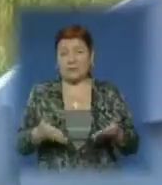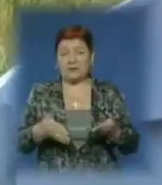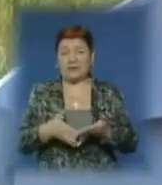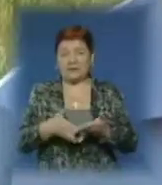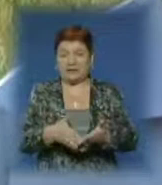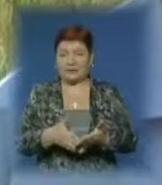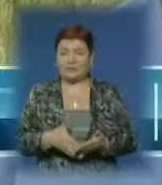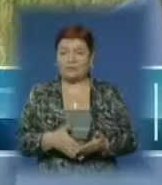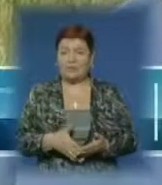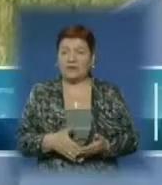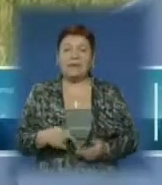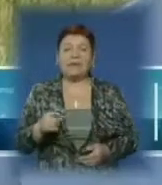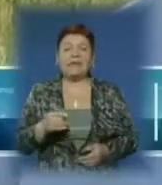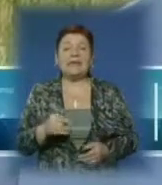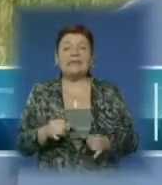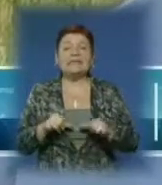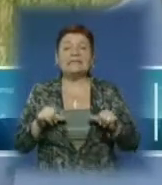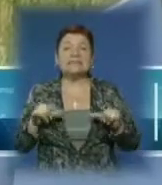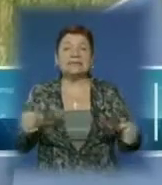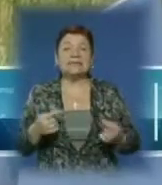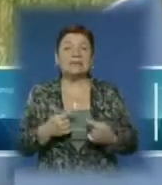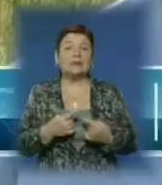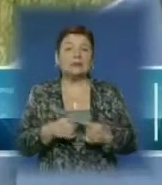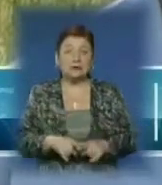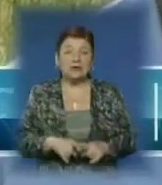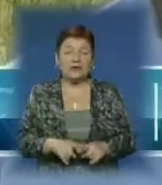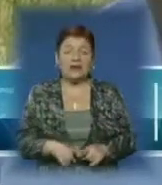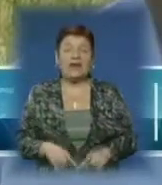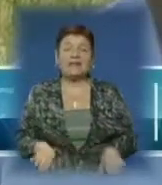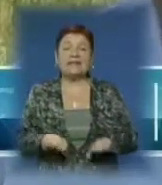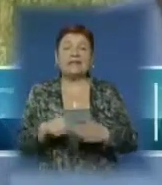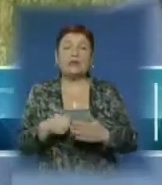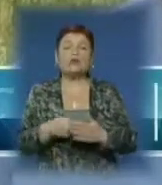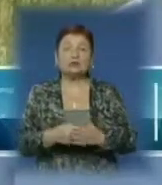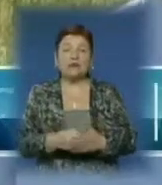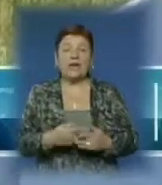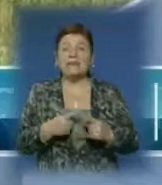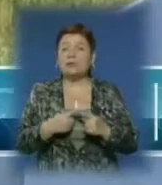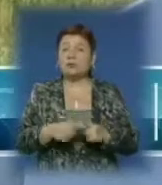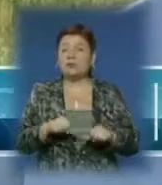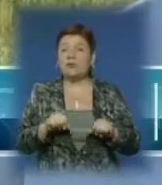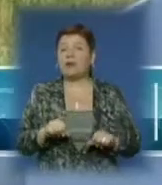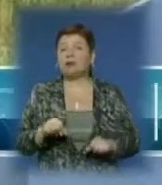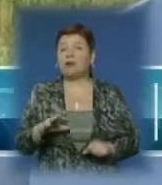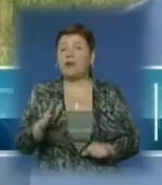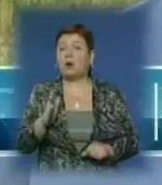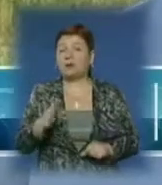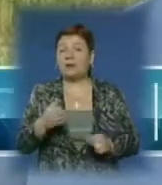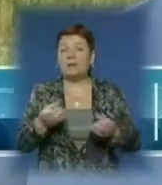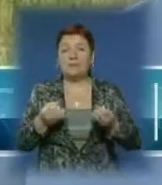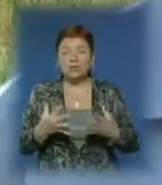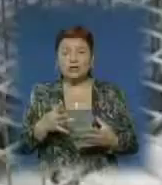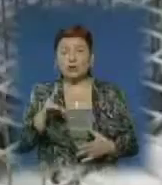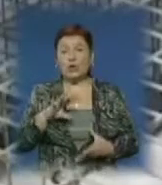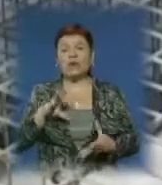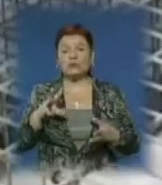господарствах не мусить бути інтенсивна технологія на такій науковій основі. Може бути технологія попроще, але вона свої результати буде